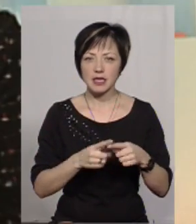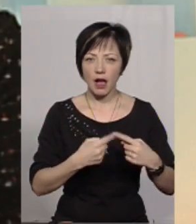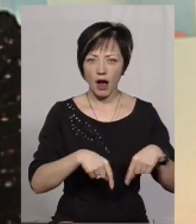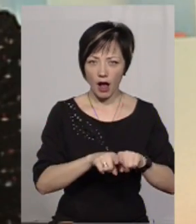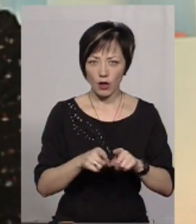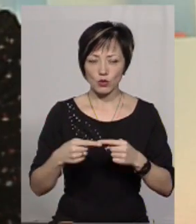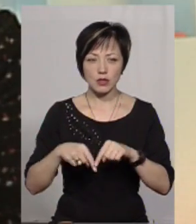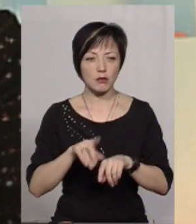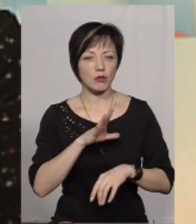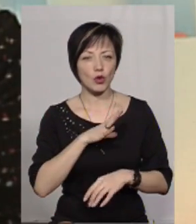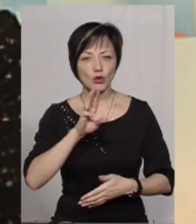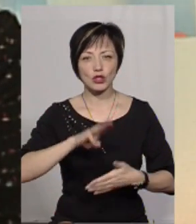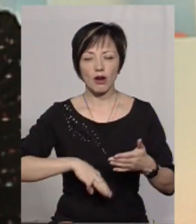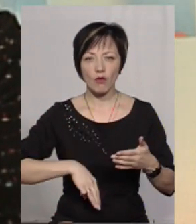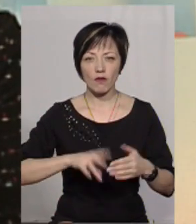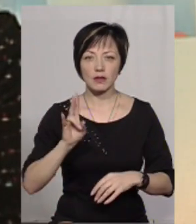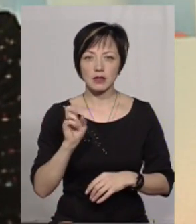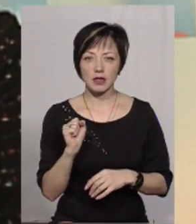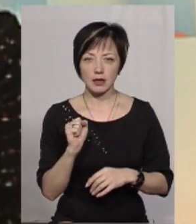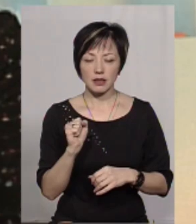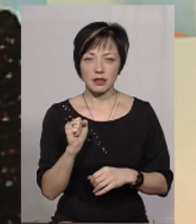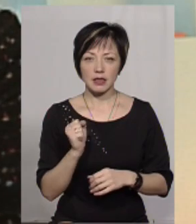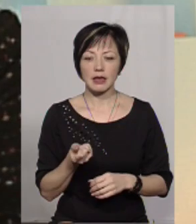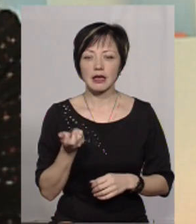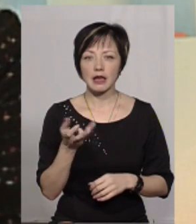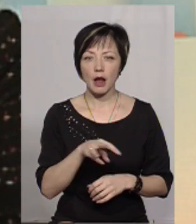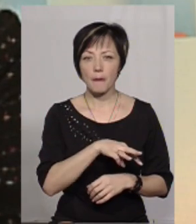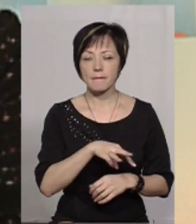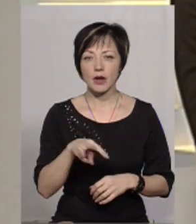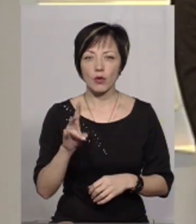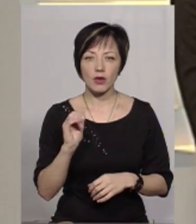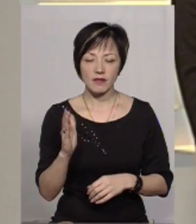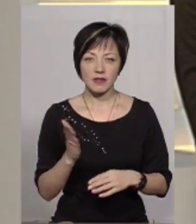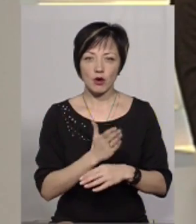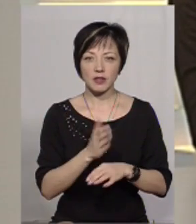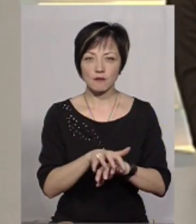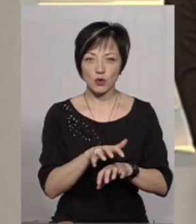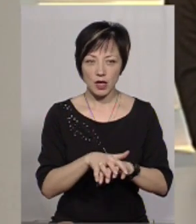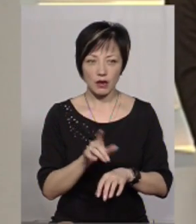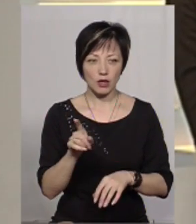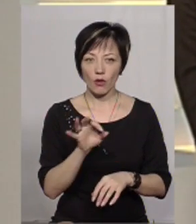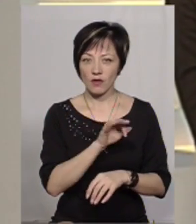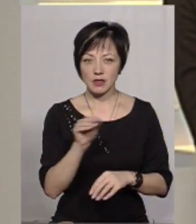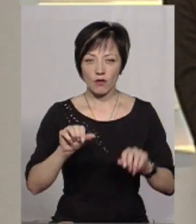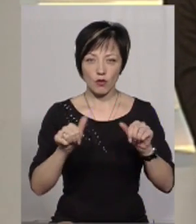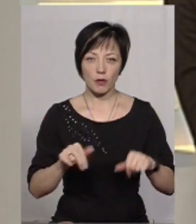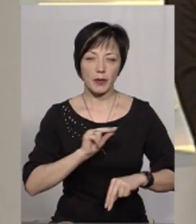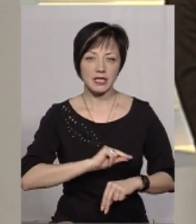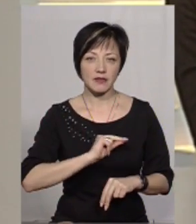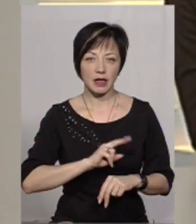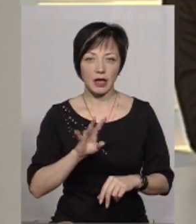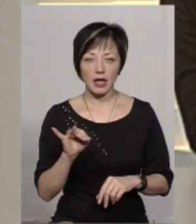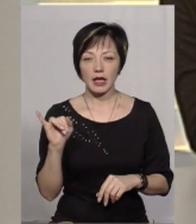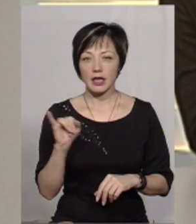галузі було оштрафоване на кілька мільйонів підприємств з виробництва взуття, за те, що там неофіційно оформлені були